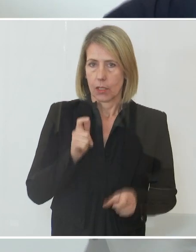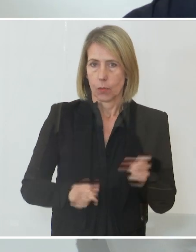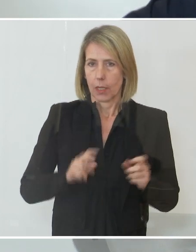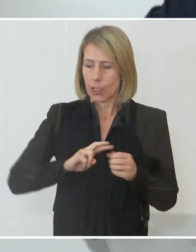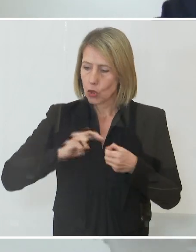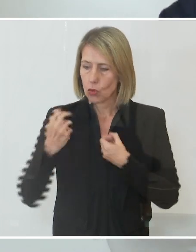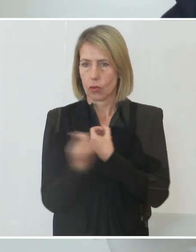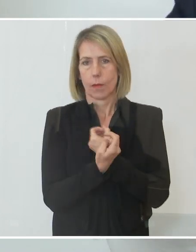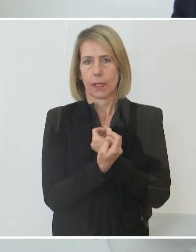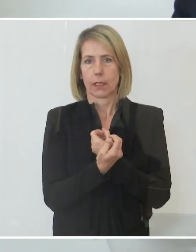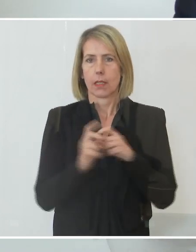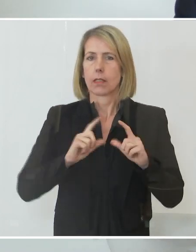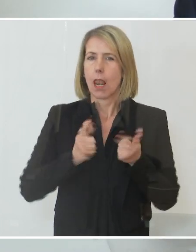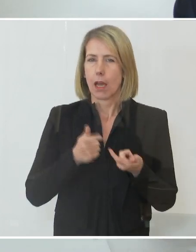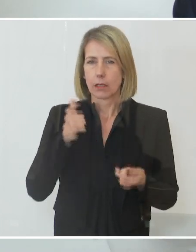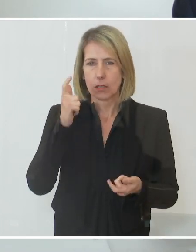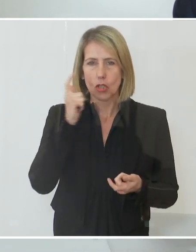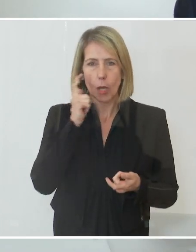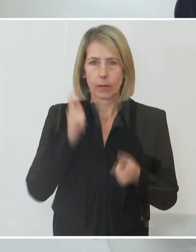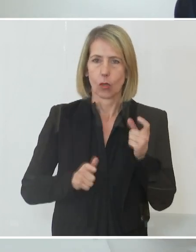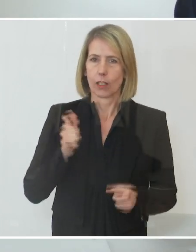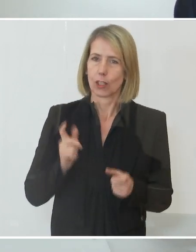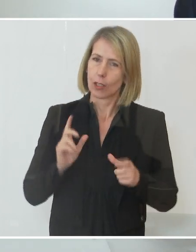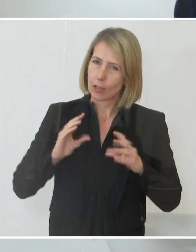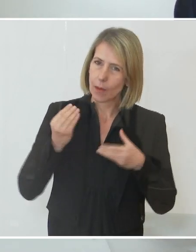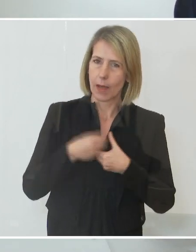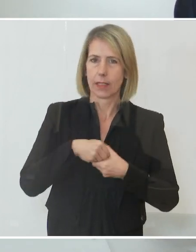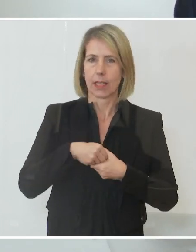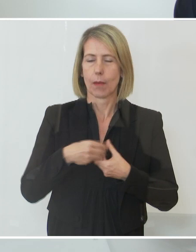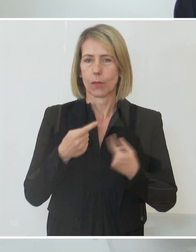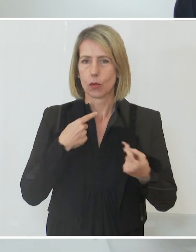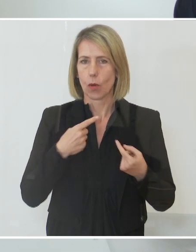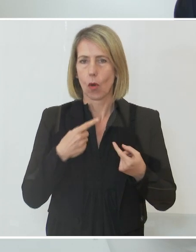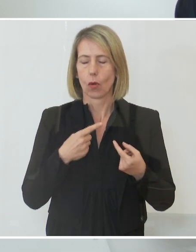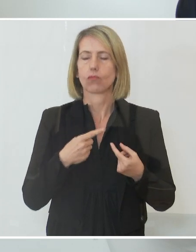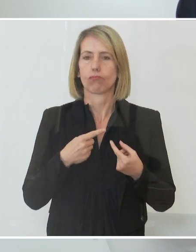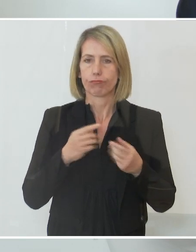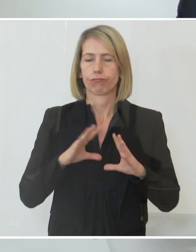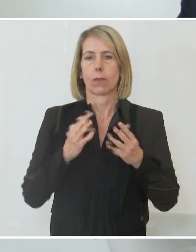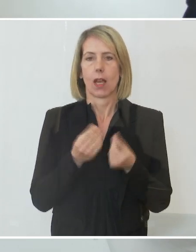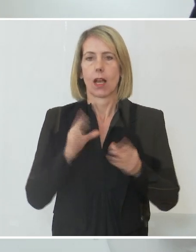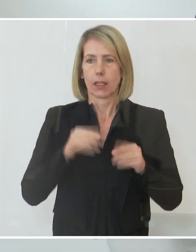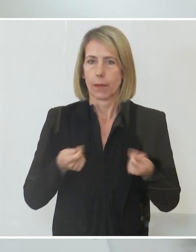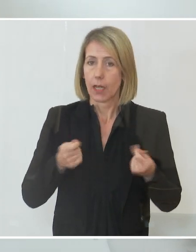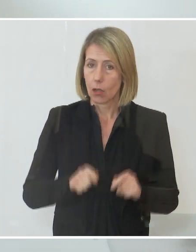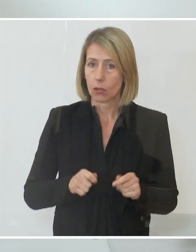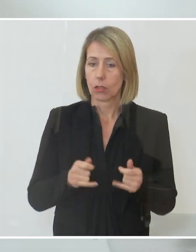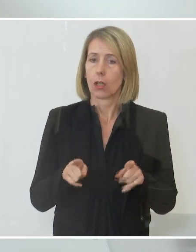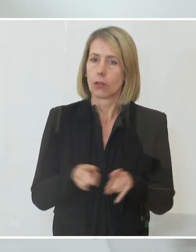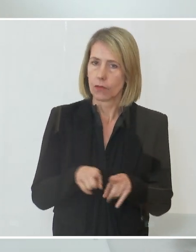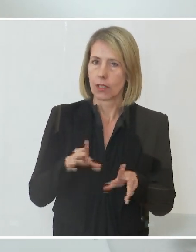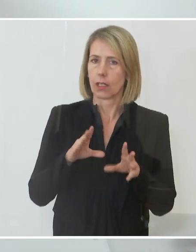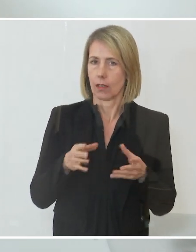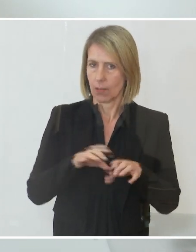auch mit den Landeshauptleuten besprochen. Der allgemeine Lockdown wird, so wie die Vereinbarung war, am